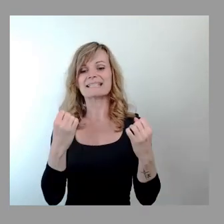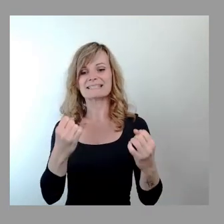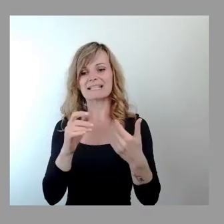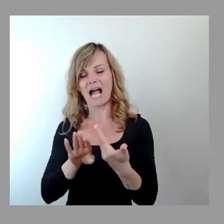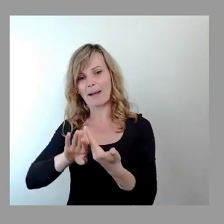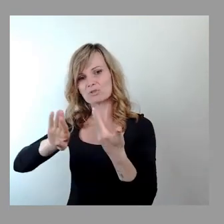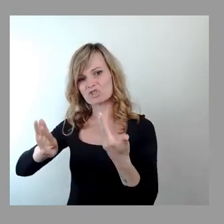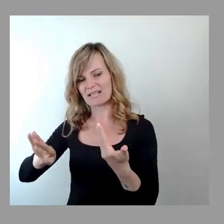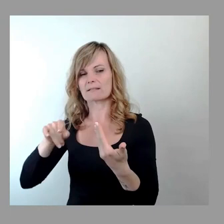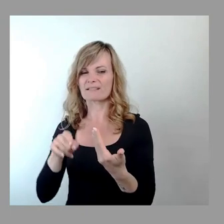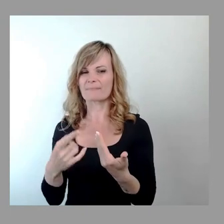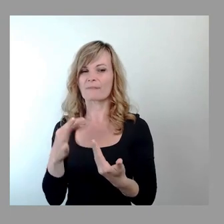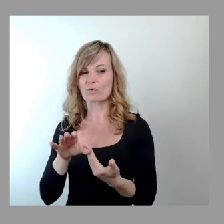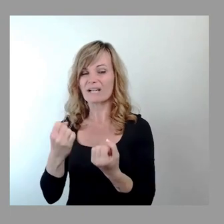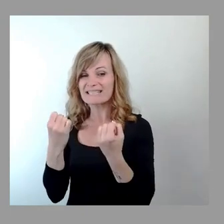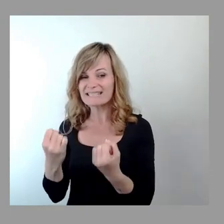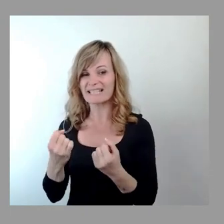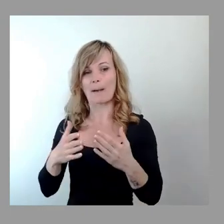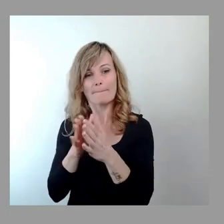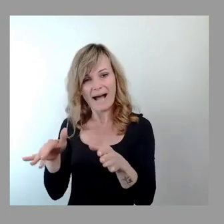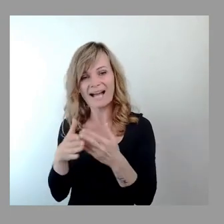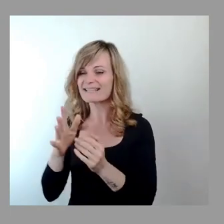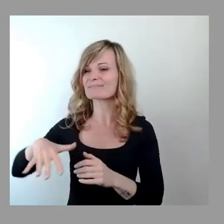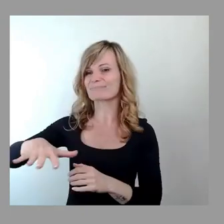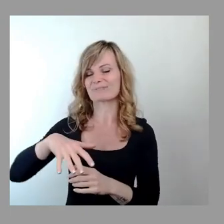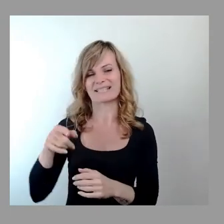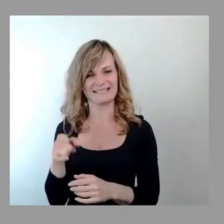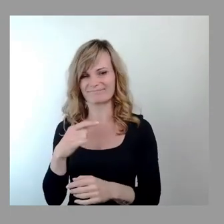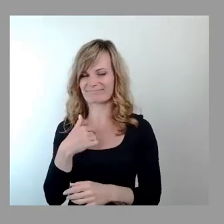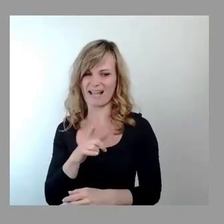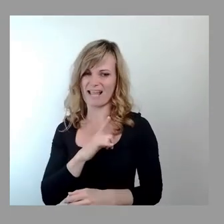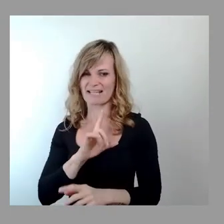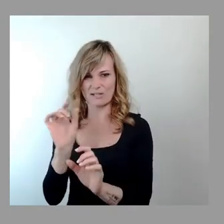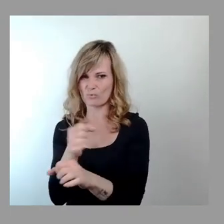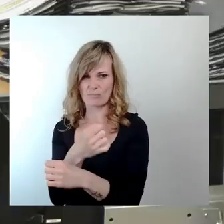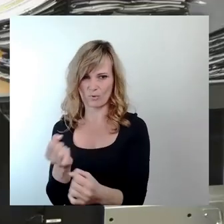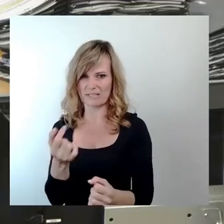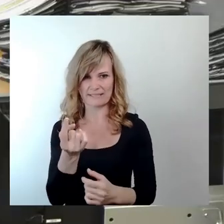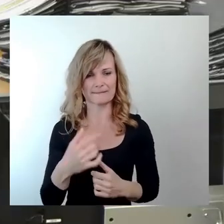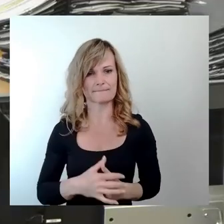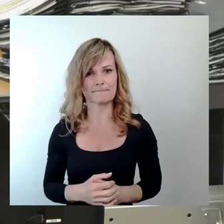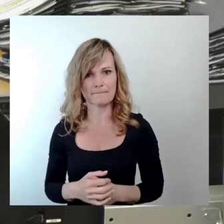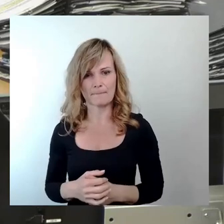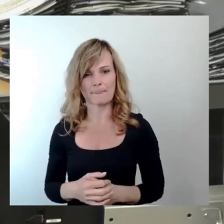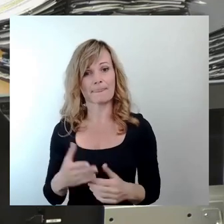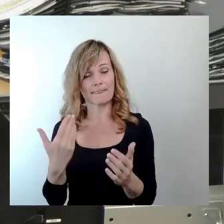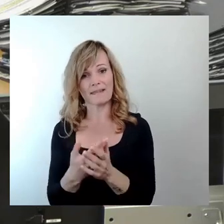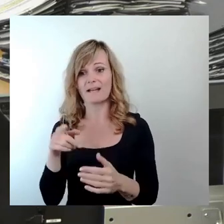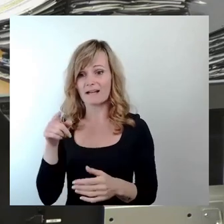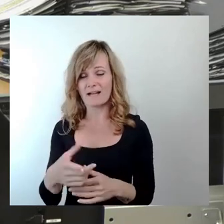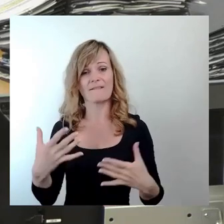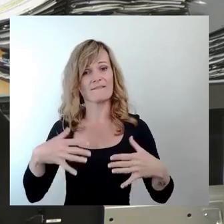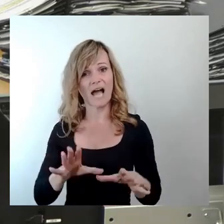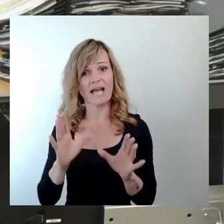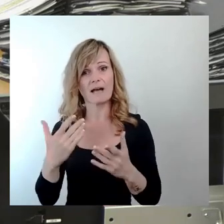Einrichtung einer sicheren Badestelle nahezu unmöglich. Dies aber, ein frei zugänglicher Natur und Erholungsraum